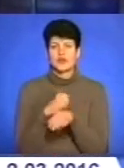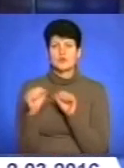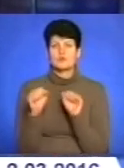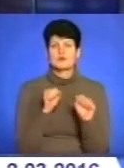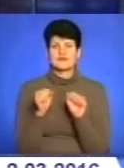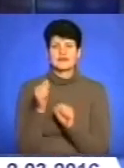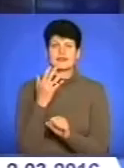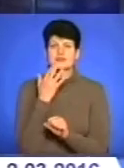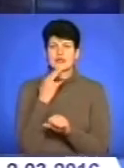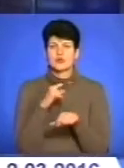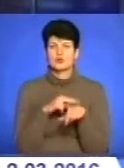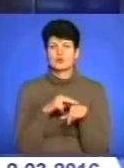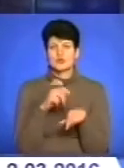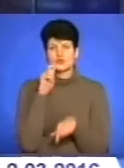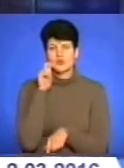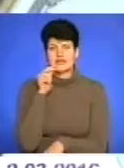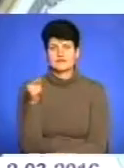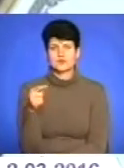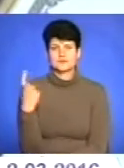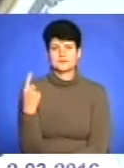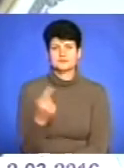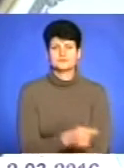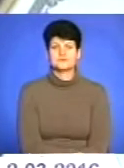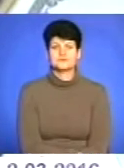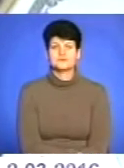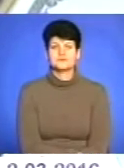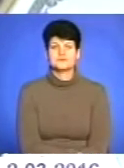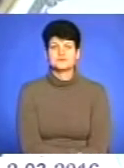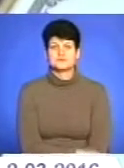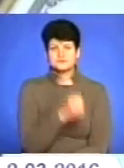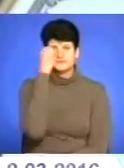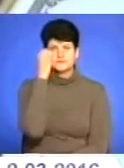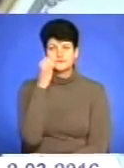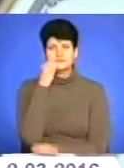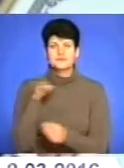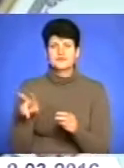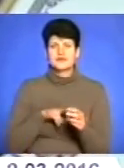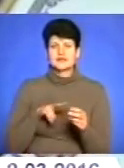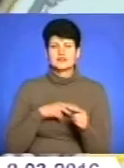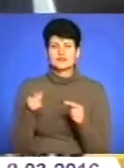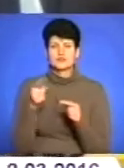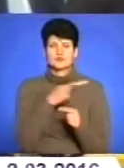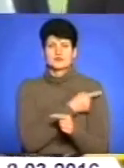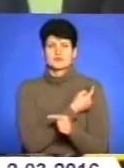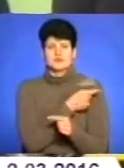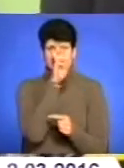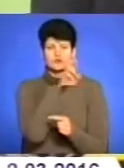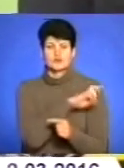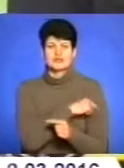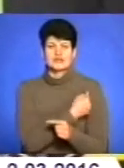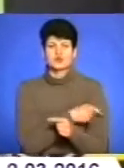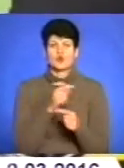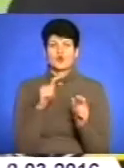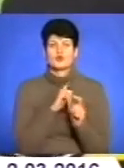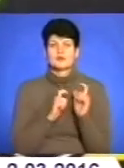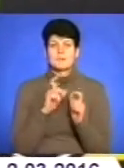Національної поліції України в області. Подякував і директора Тернопільського державного медичного університету імені Горбачевського